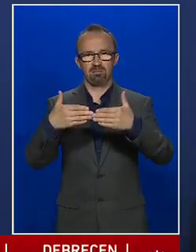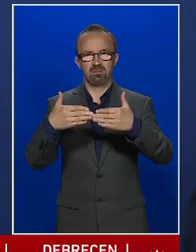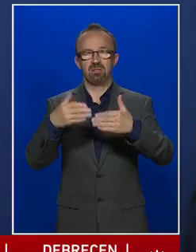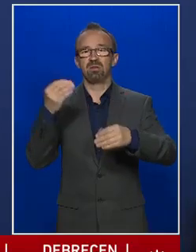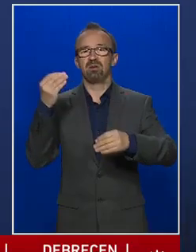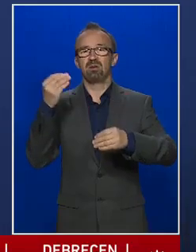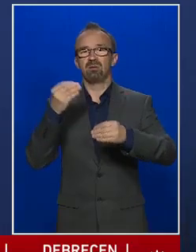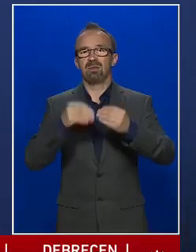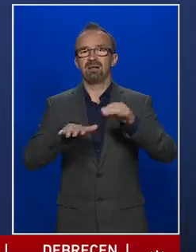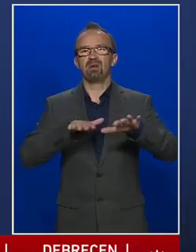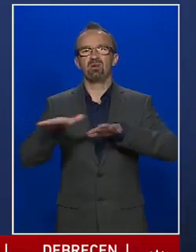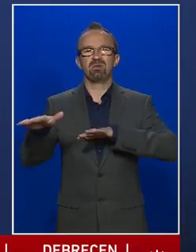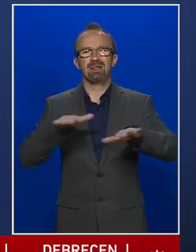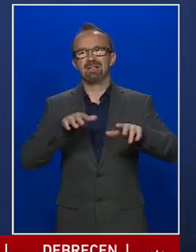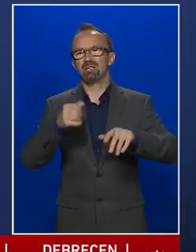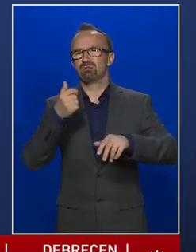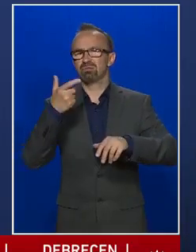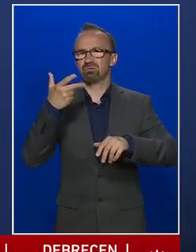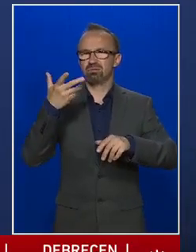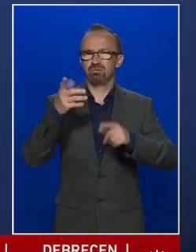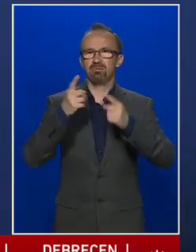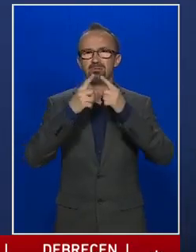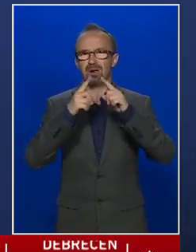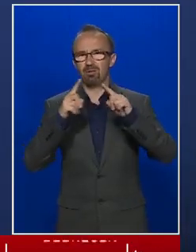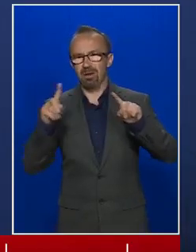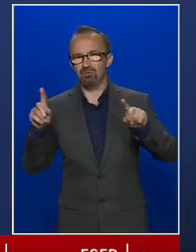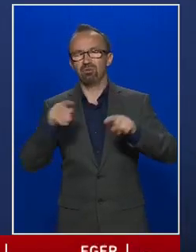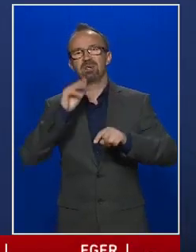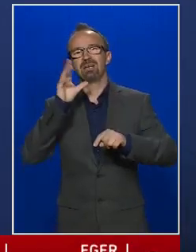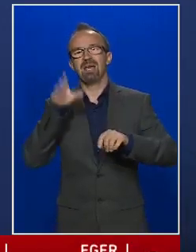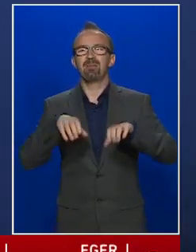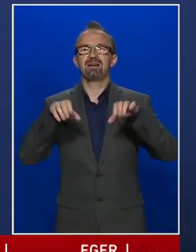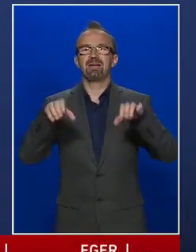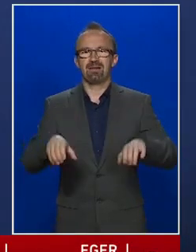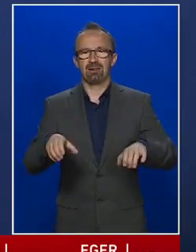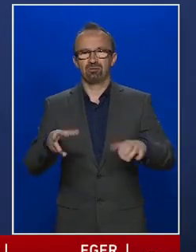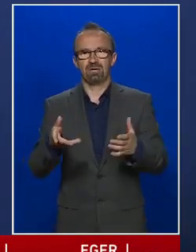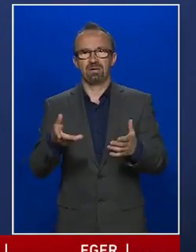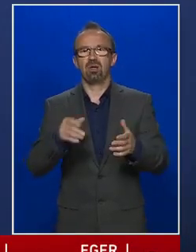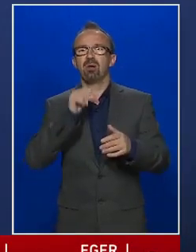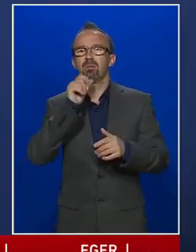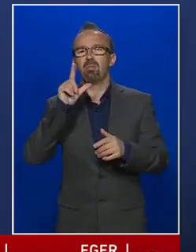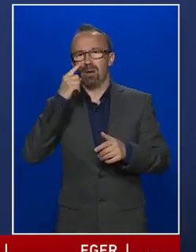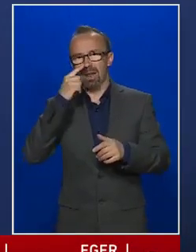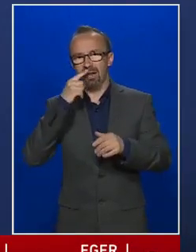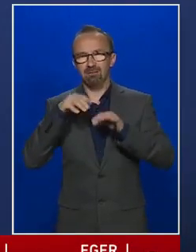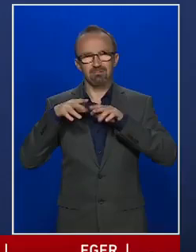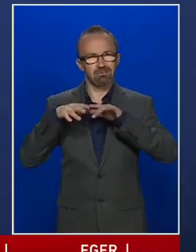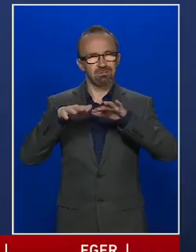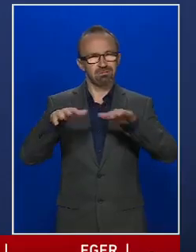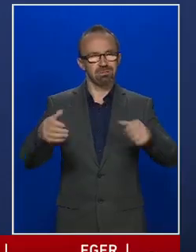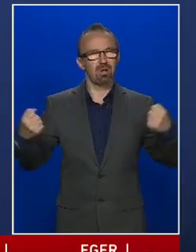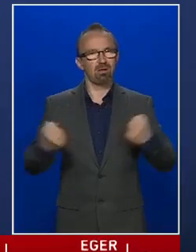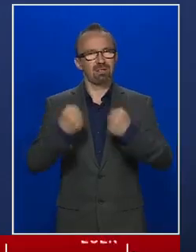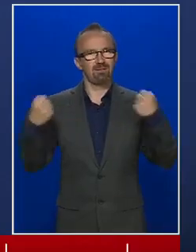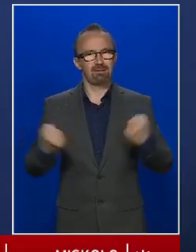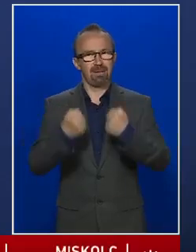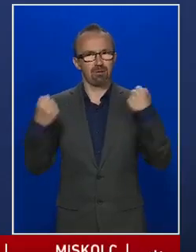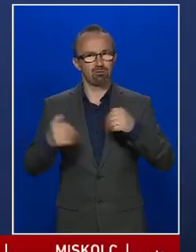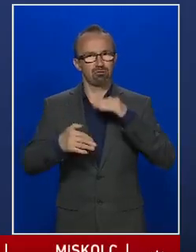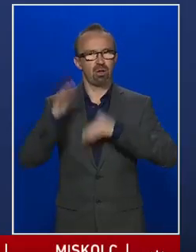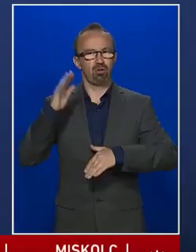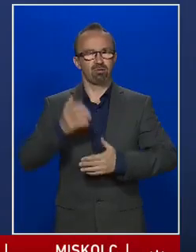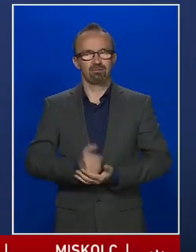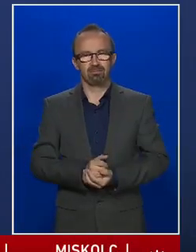a közlekedés és minden más egyéb emberi tevékenység a pollenekének a mozgását is